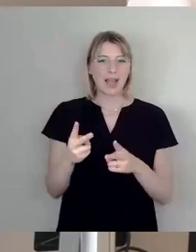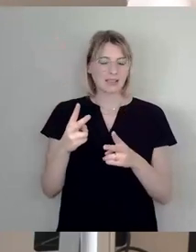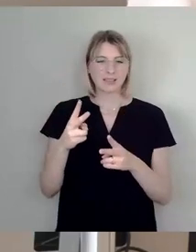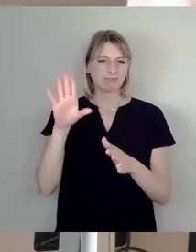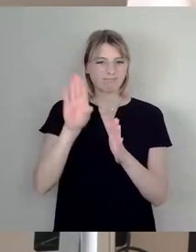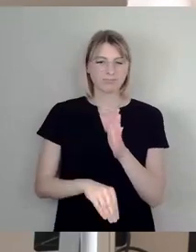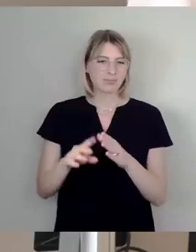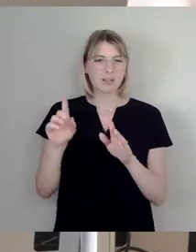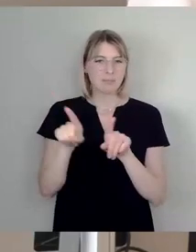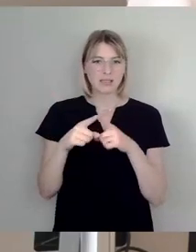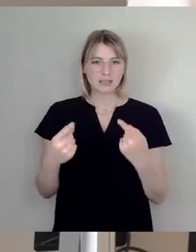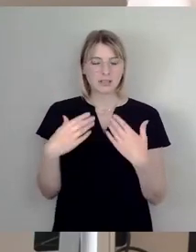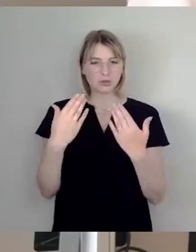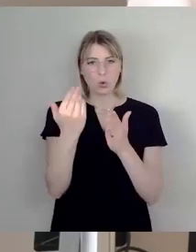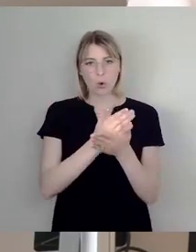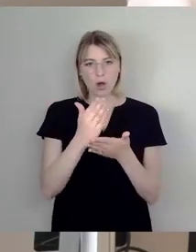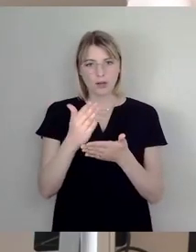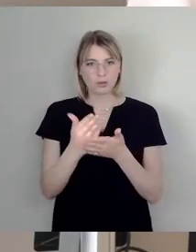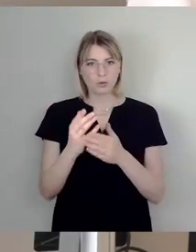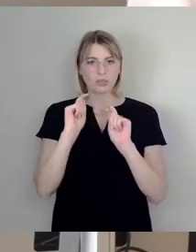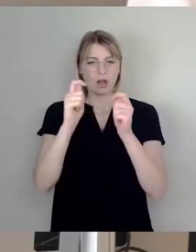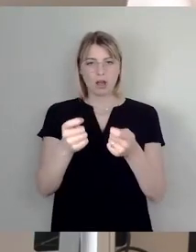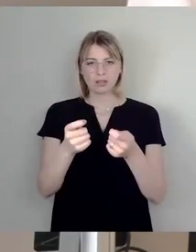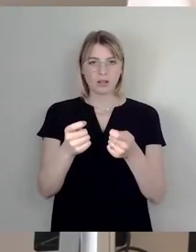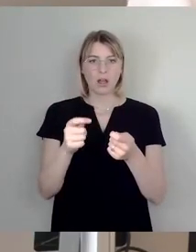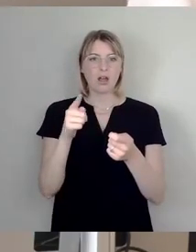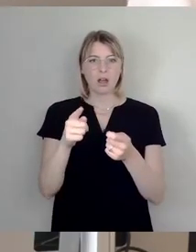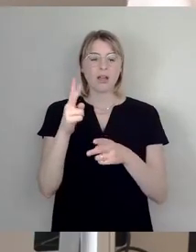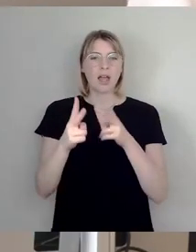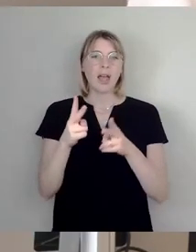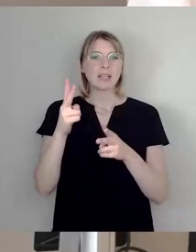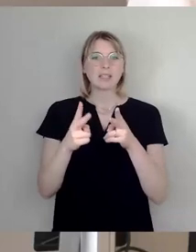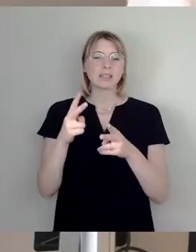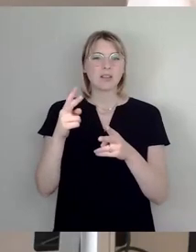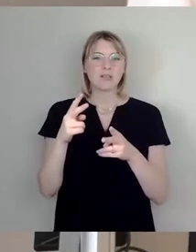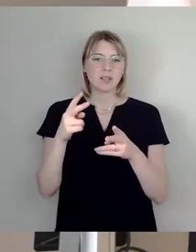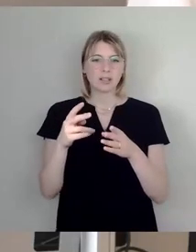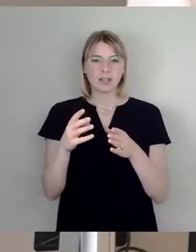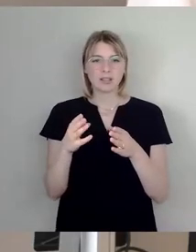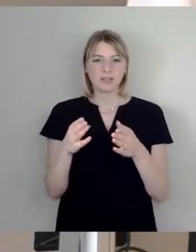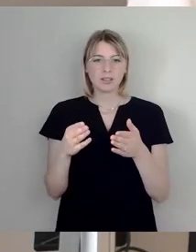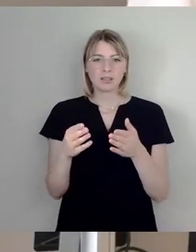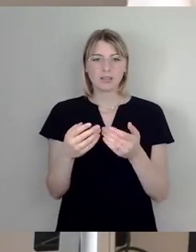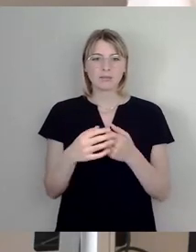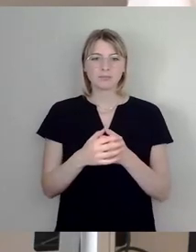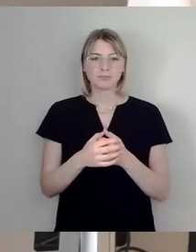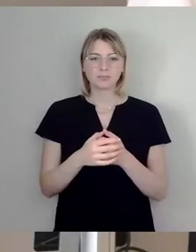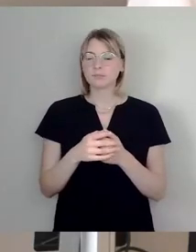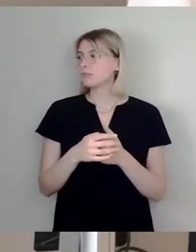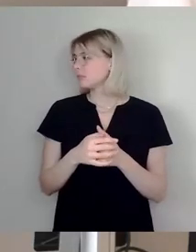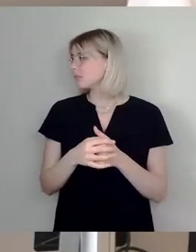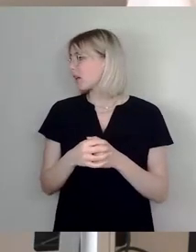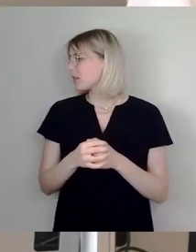Ordnungsantrag quasi mit einem rechtswidrigen Inhalt zu stellen, weil Videoüberwachung, so wie Sie sich das vorstellen, eben nicht